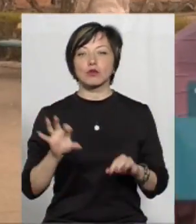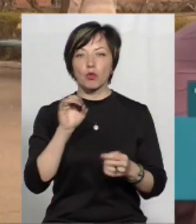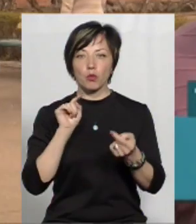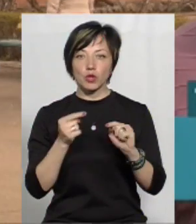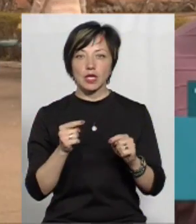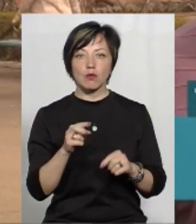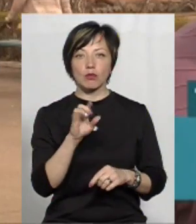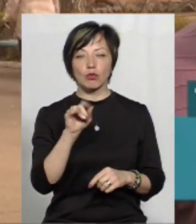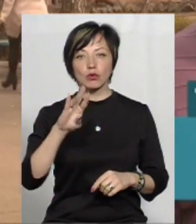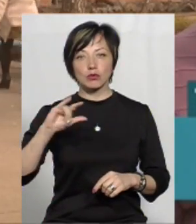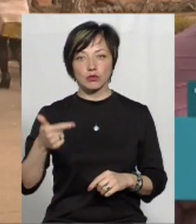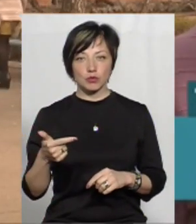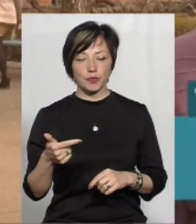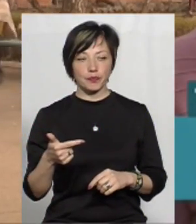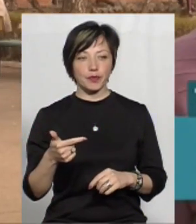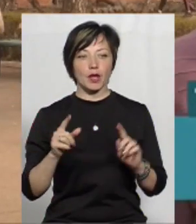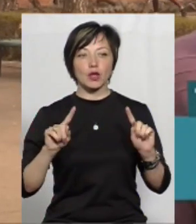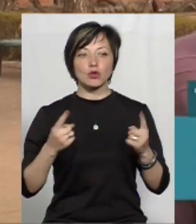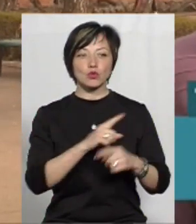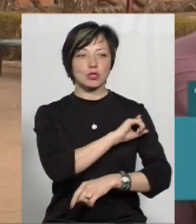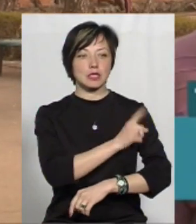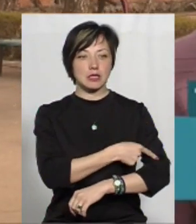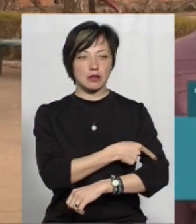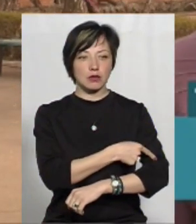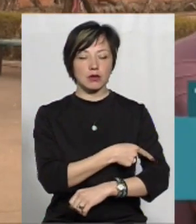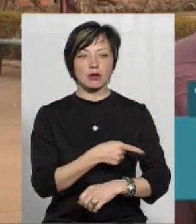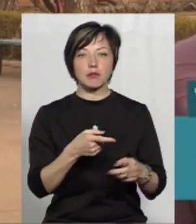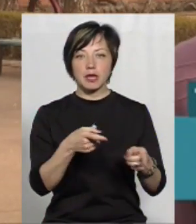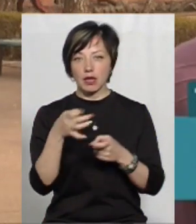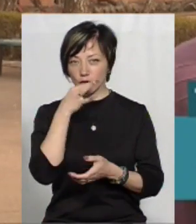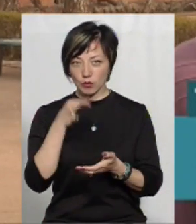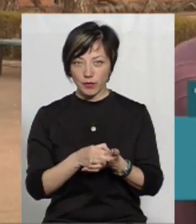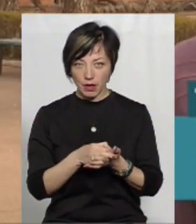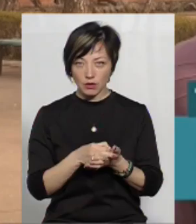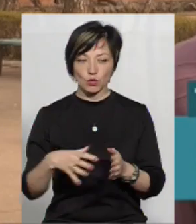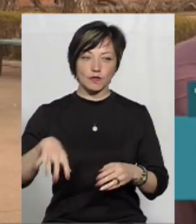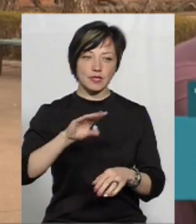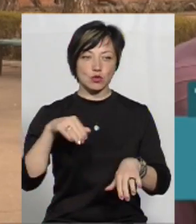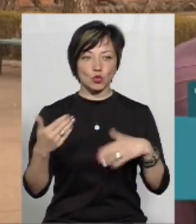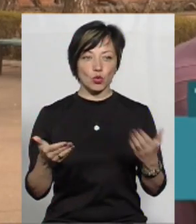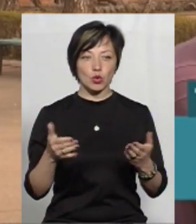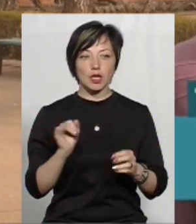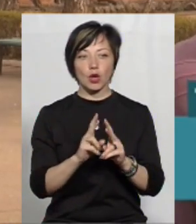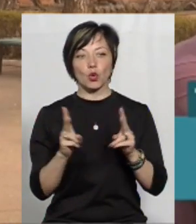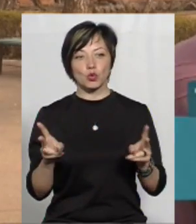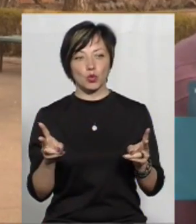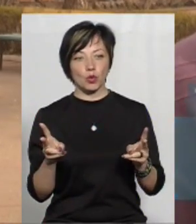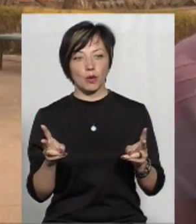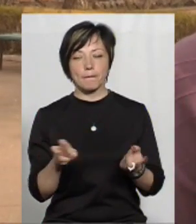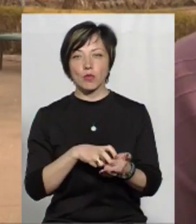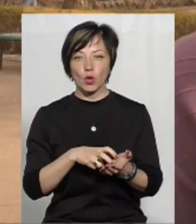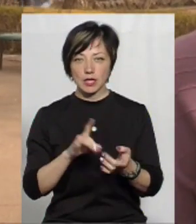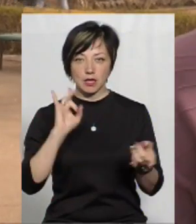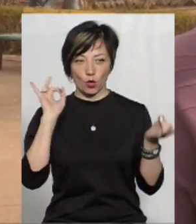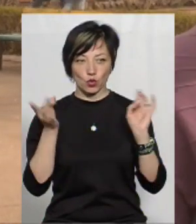булінгу дуже сильно притягує до відповідальності усі сторони і ті, хто боїться